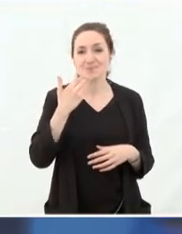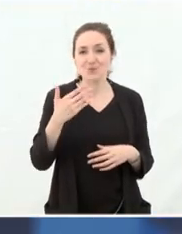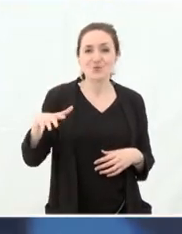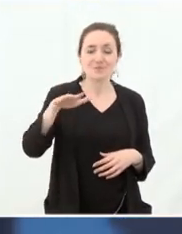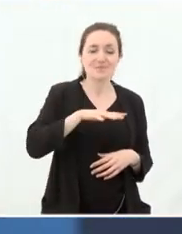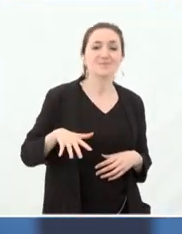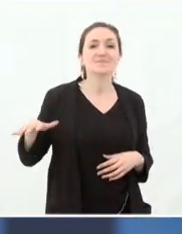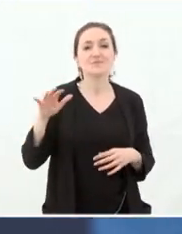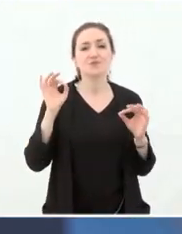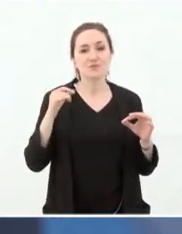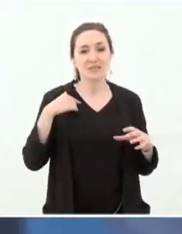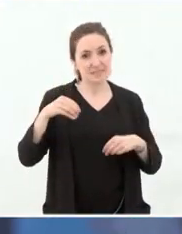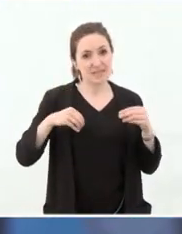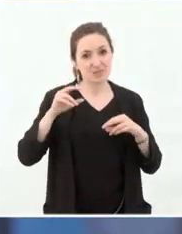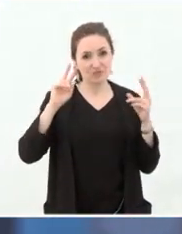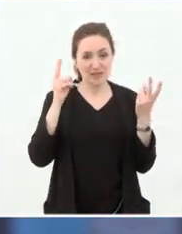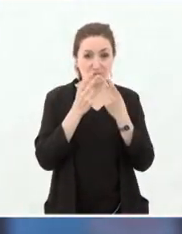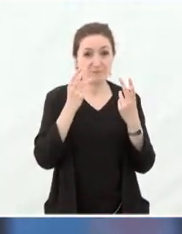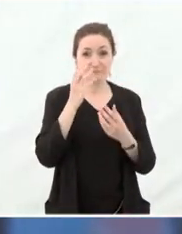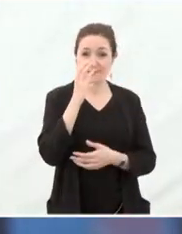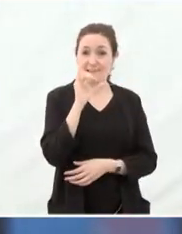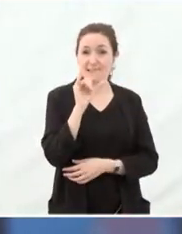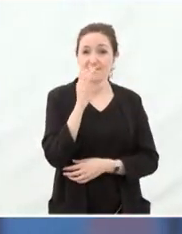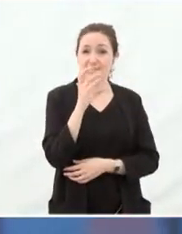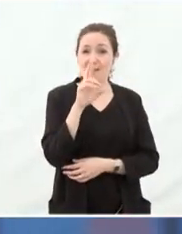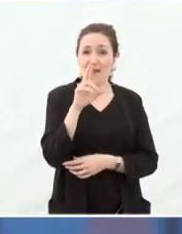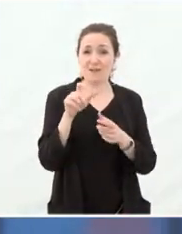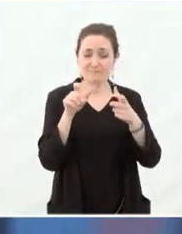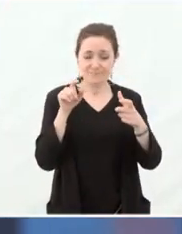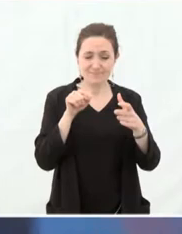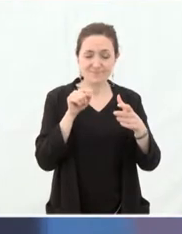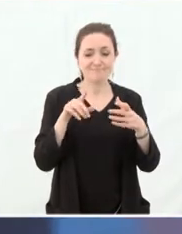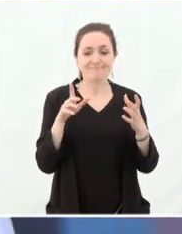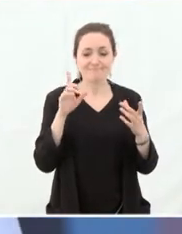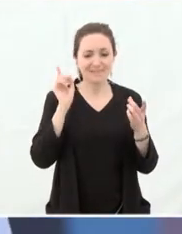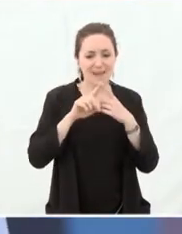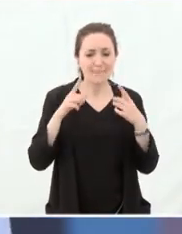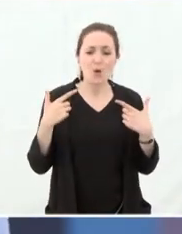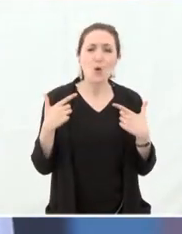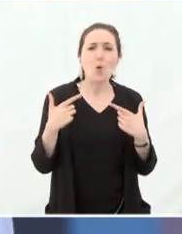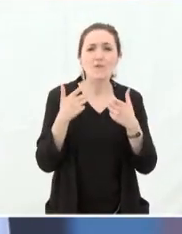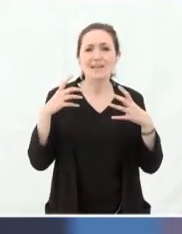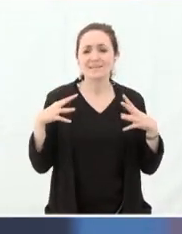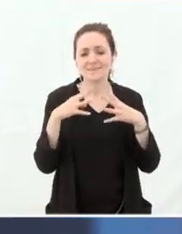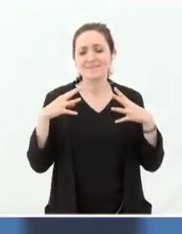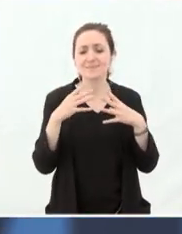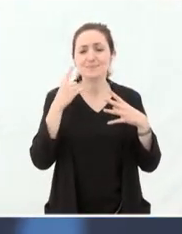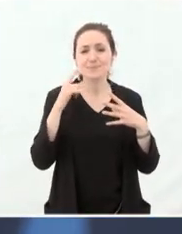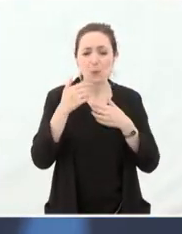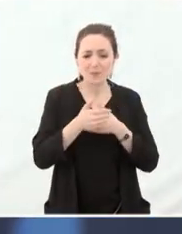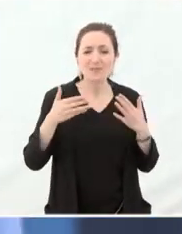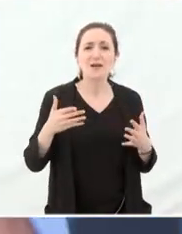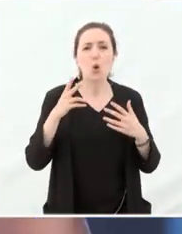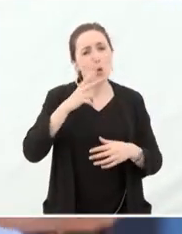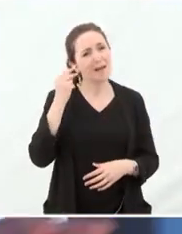Je suis effectivement le directeur général du CISR. Et quand on réfléchit à la question des conflits et de ce que ça veut dire pour l'humanitaire, puisque c'est quand même